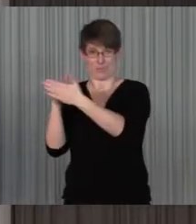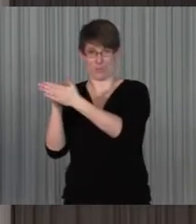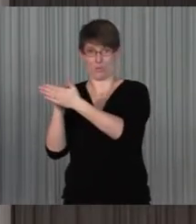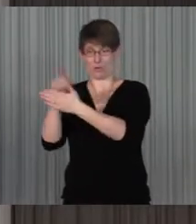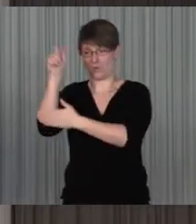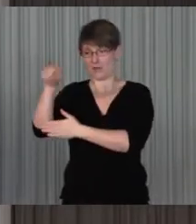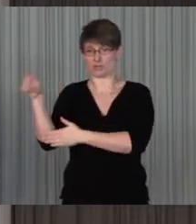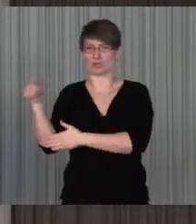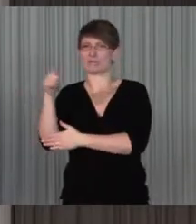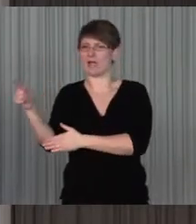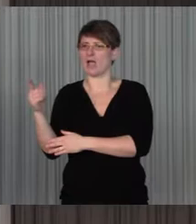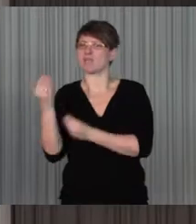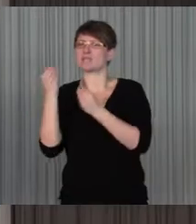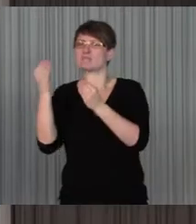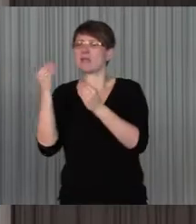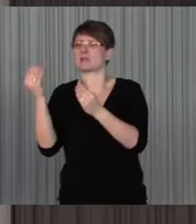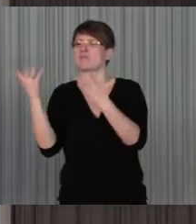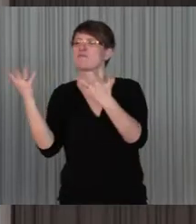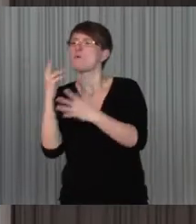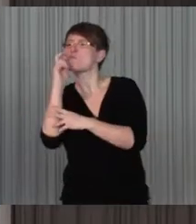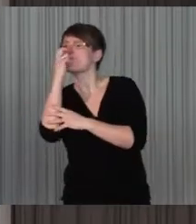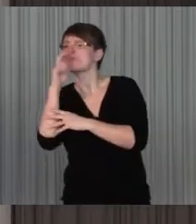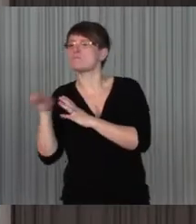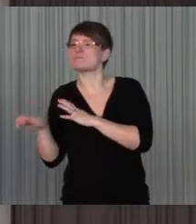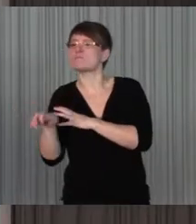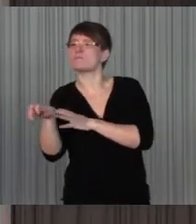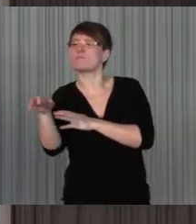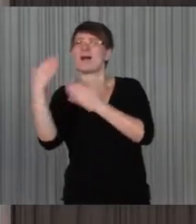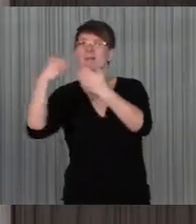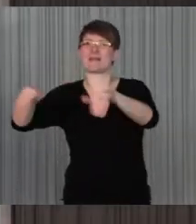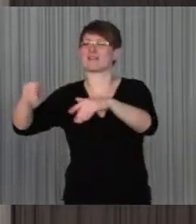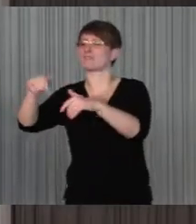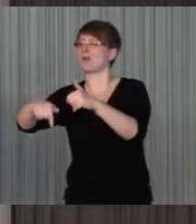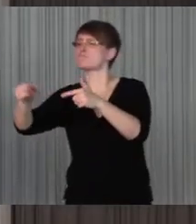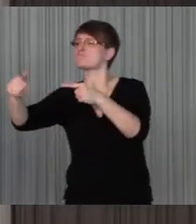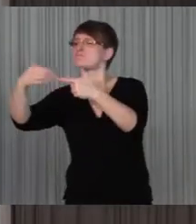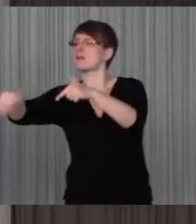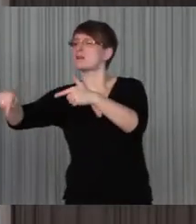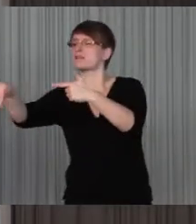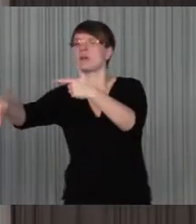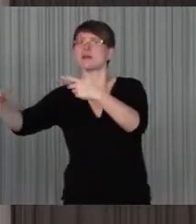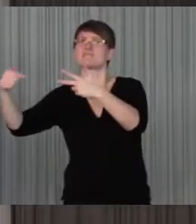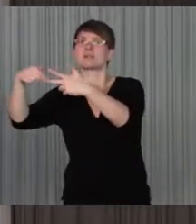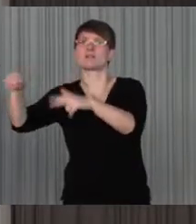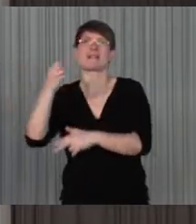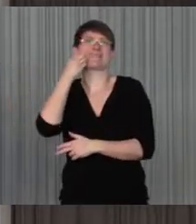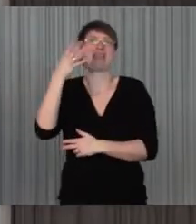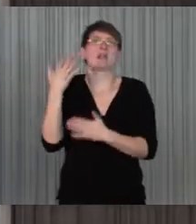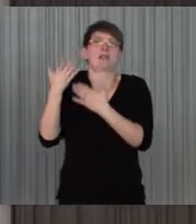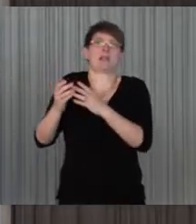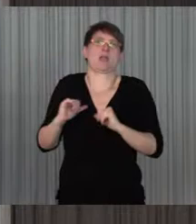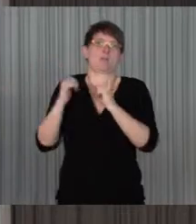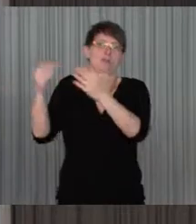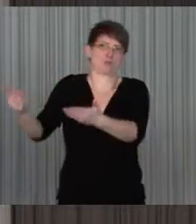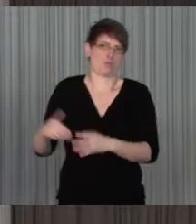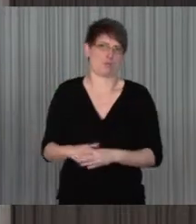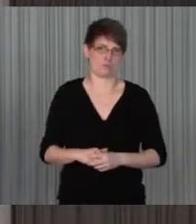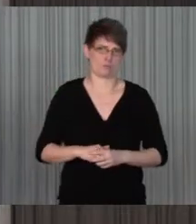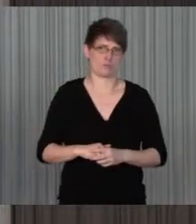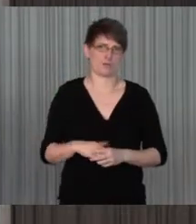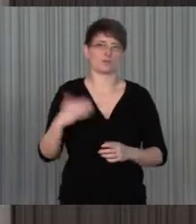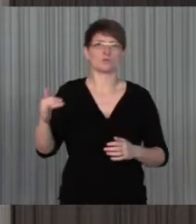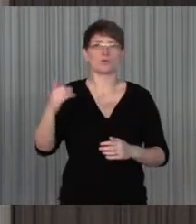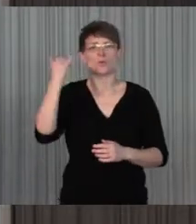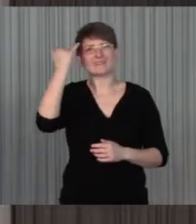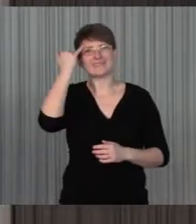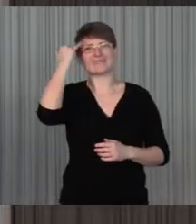und im kreativen Umgang mit Barrieren oder mit täglich zu tun und über dieses Herangehen ist eben sozusagen der